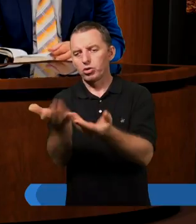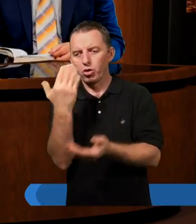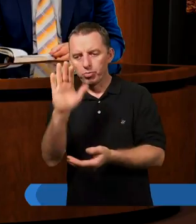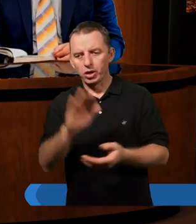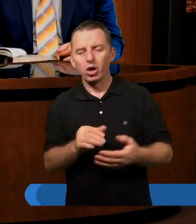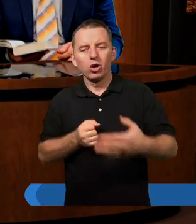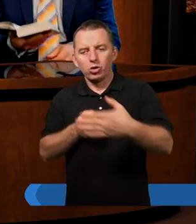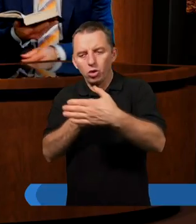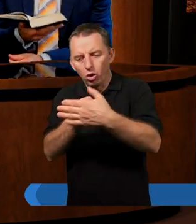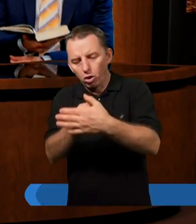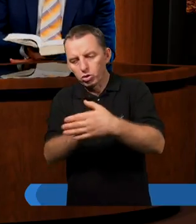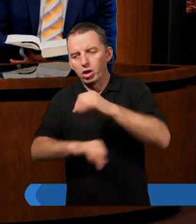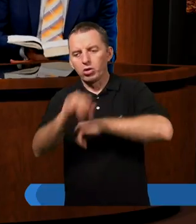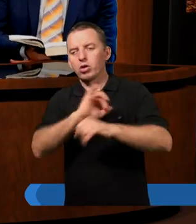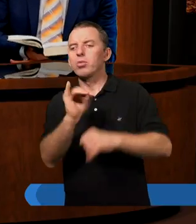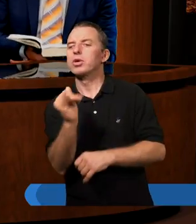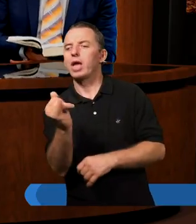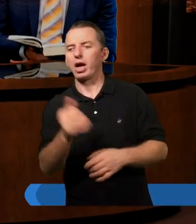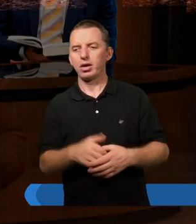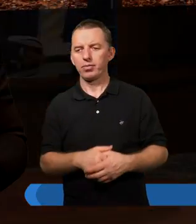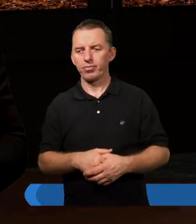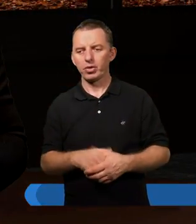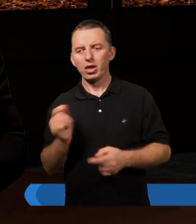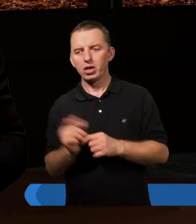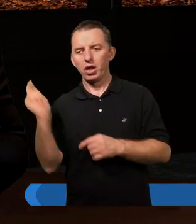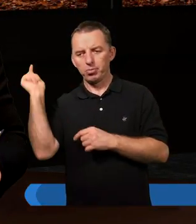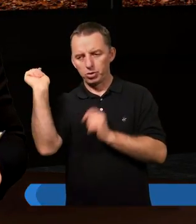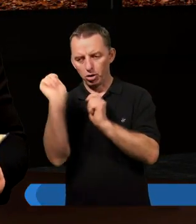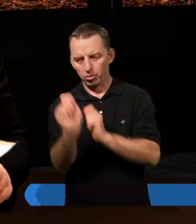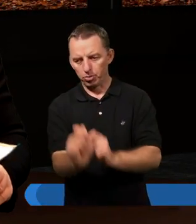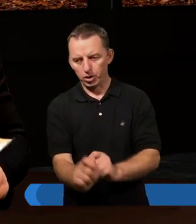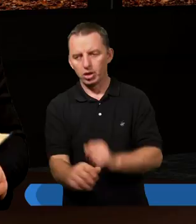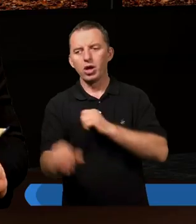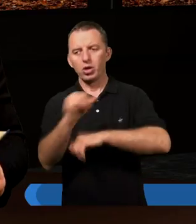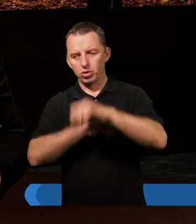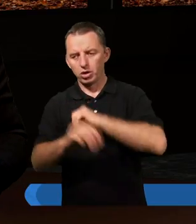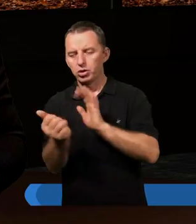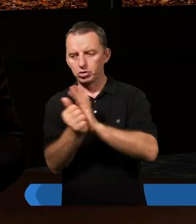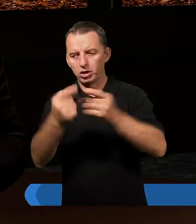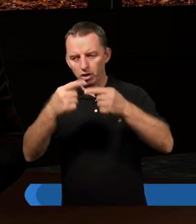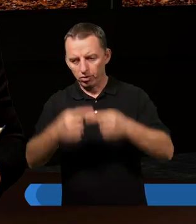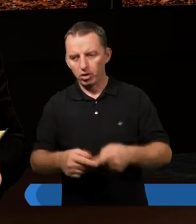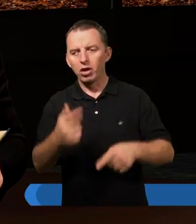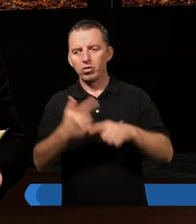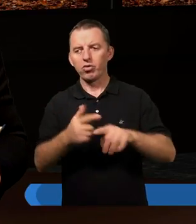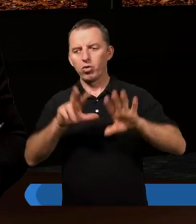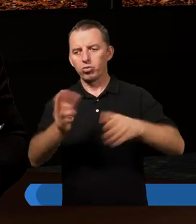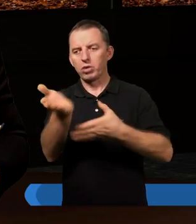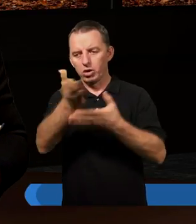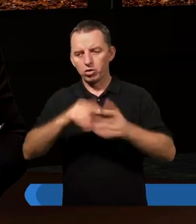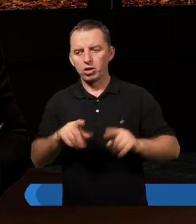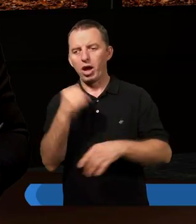No dotarł tam do Rzymu jak? A gdy przybyliśmy do Rzymu, czytam XVI werset z XXVIII